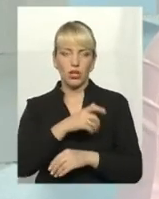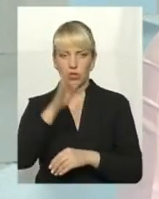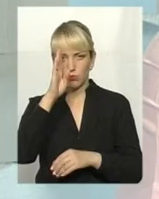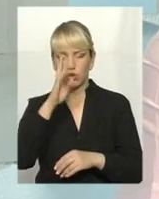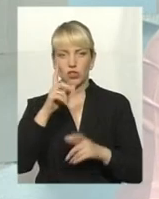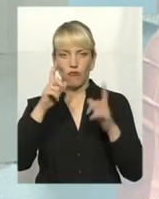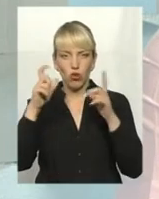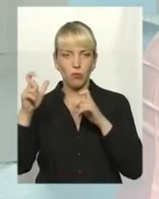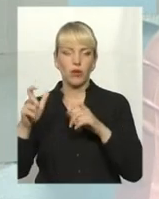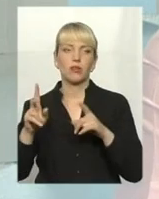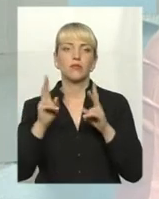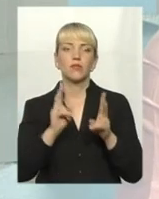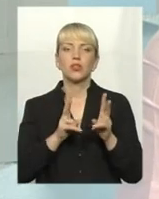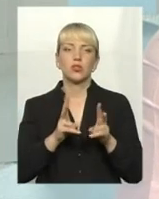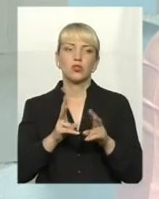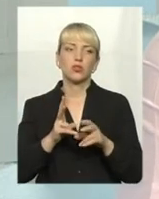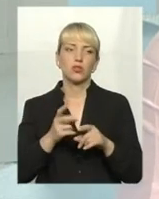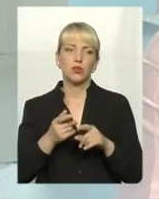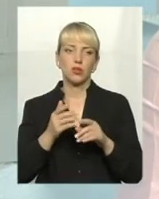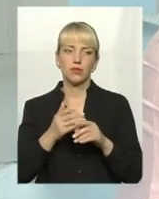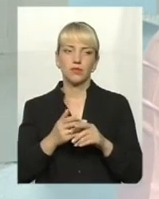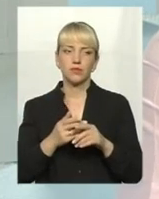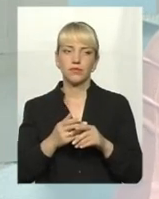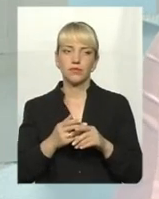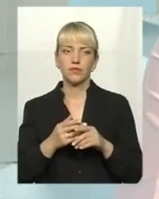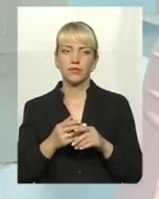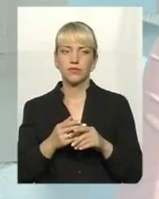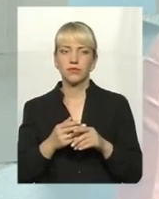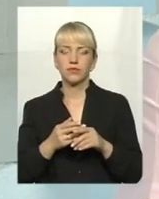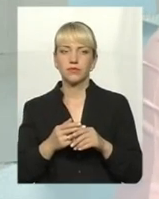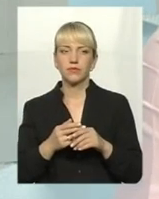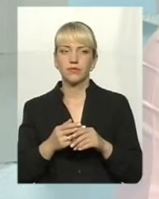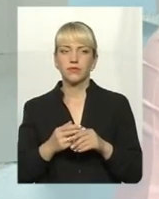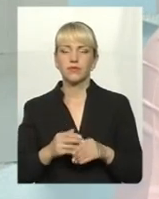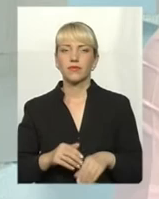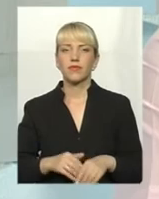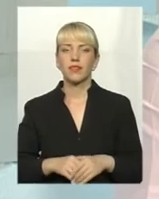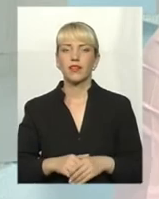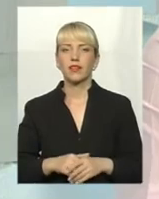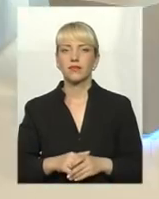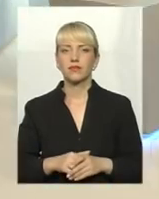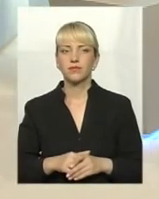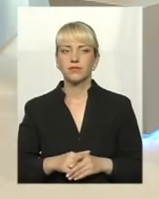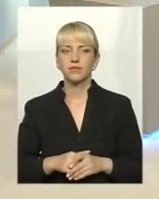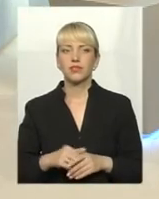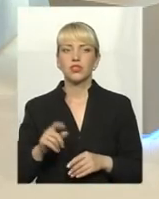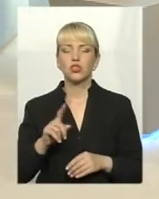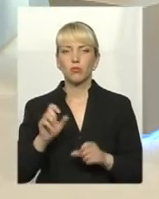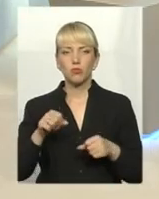чи фотоаператом, які хорошою, як по-українську розрішаюча способності... Розстильну здатність. Так.